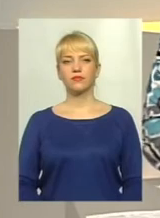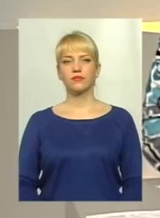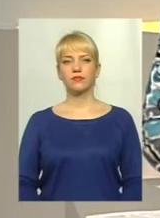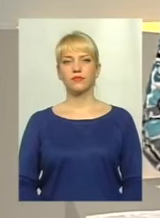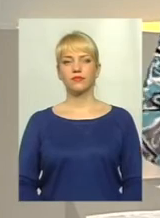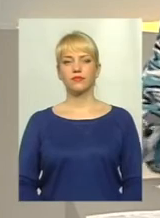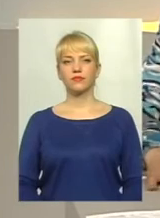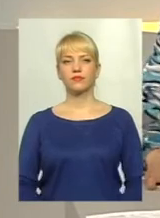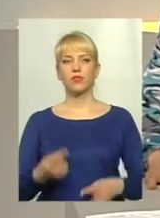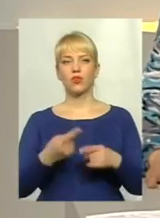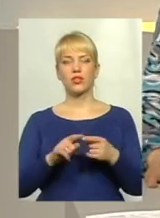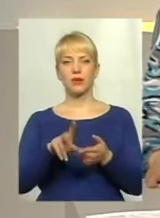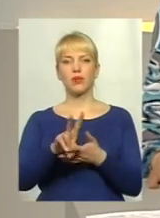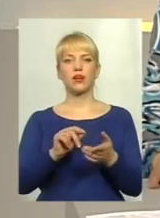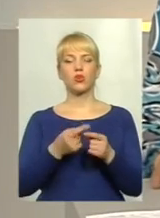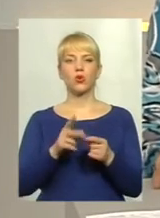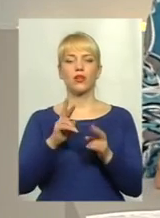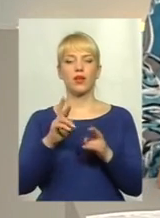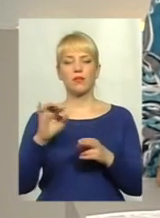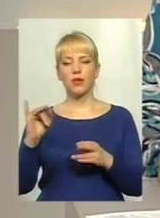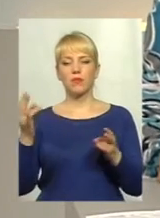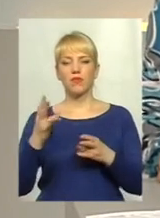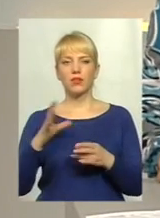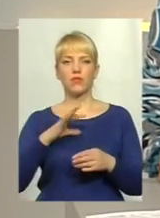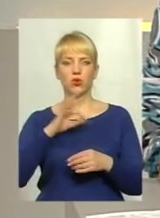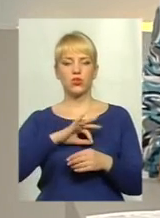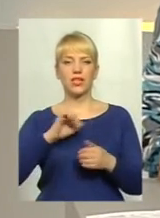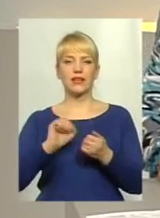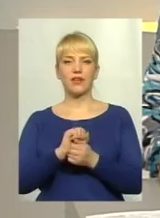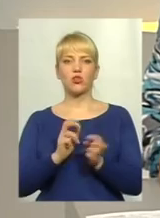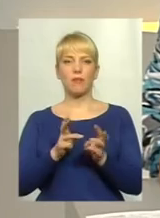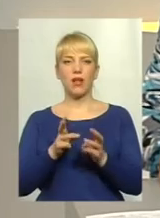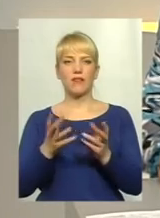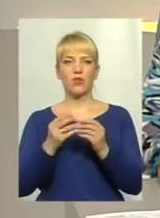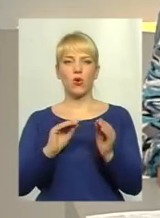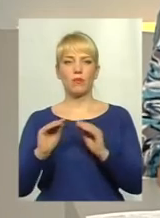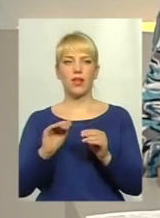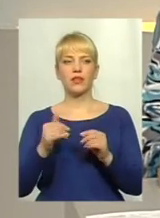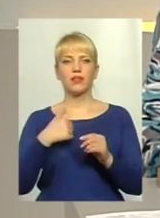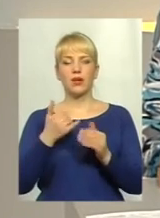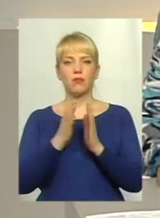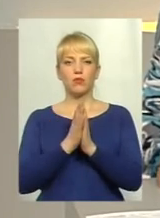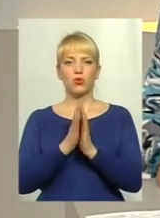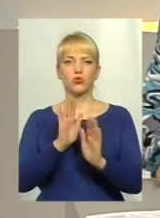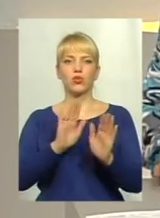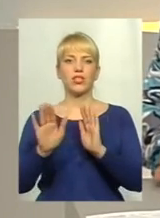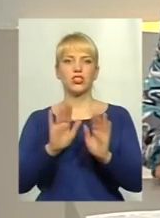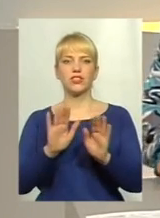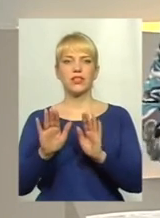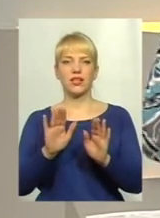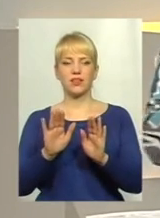Оце приклад того, як мало би використовуватись твердопаливне обладнання. А тепер прошу режисера буквально